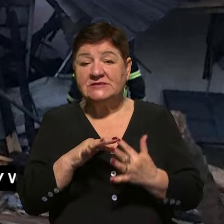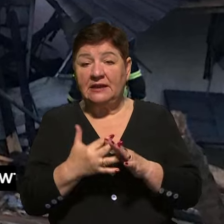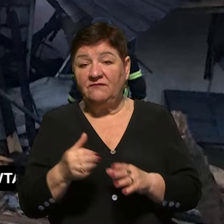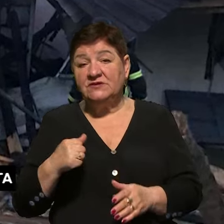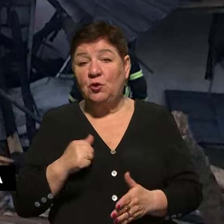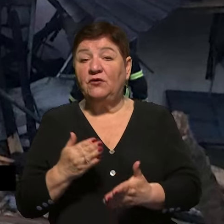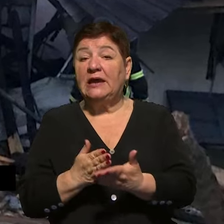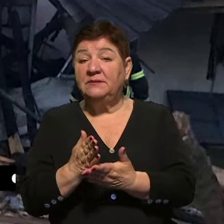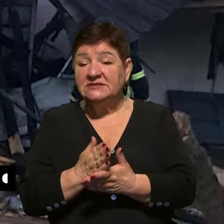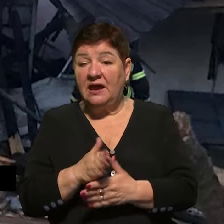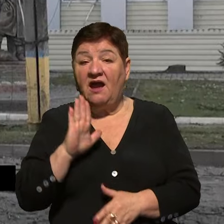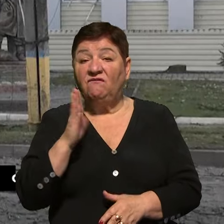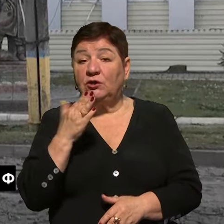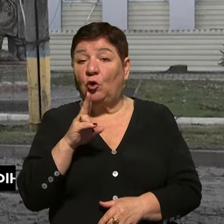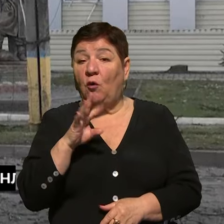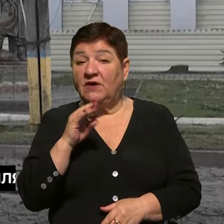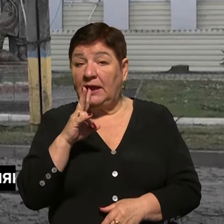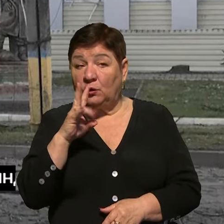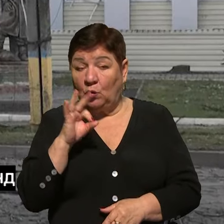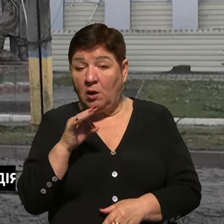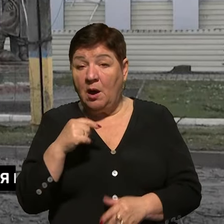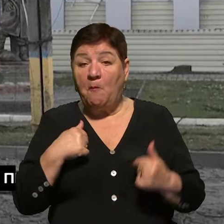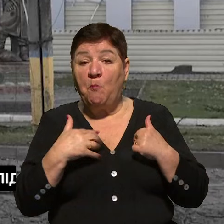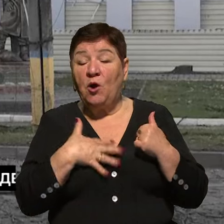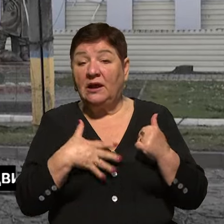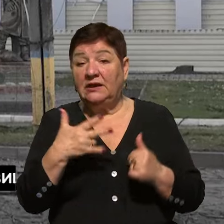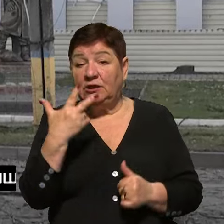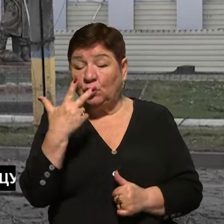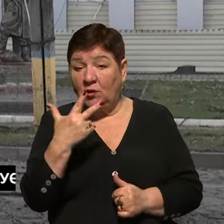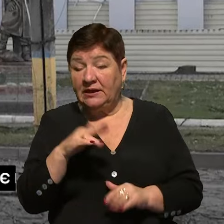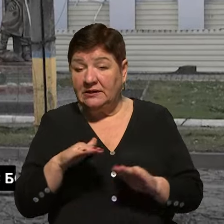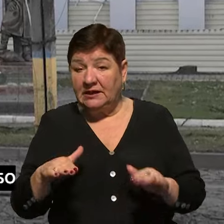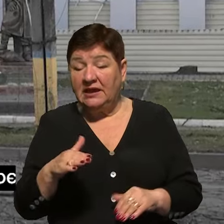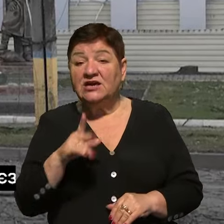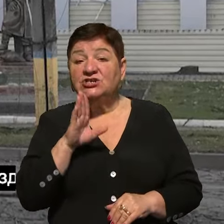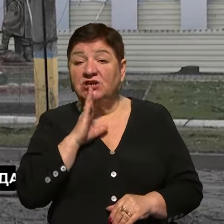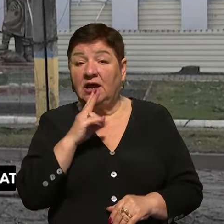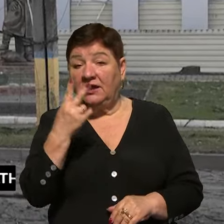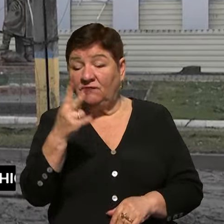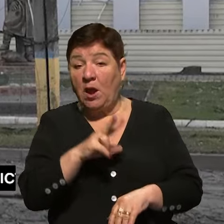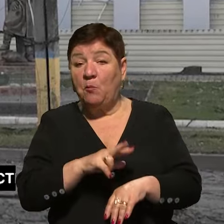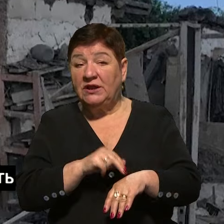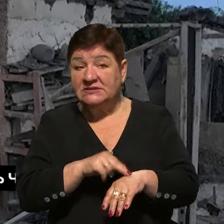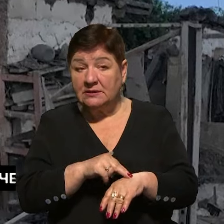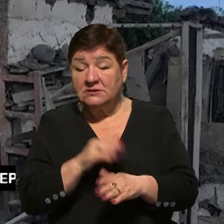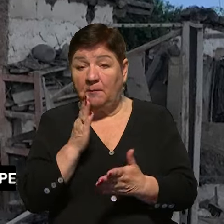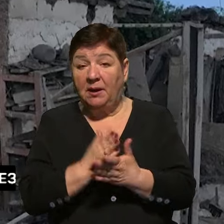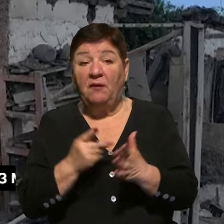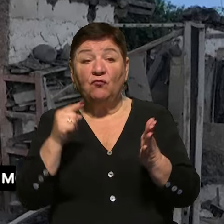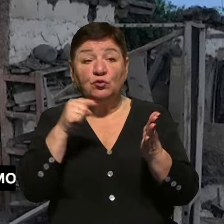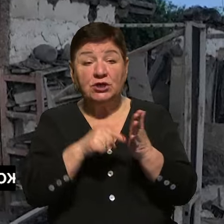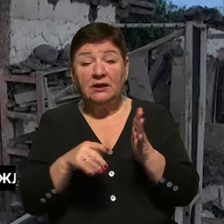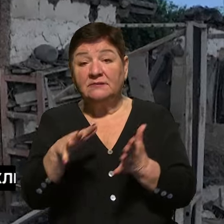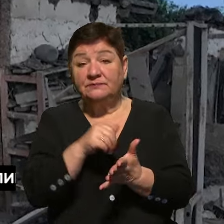військової адміністрації Віктор Коваленко. Поранені троє людей – жінка та двоє поліцейських. За словами Коваленка, прямим влучанням